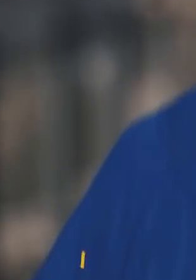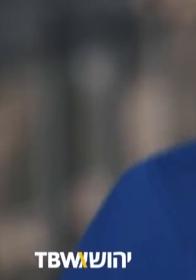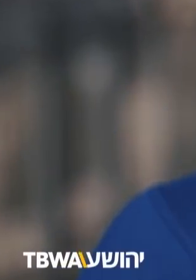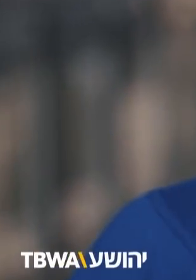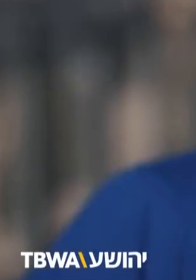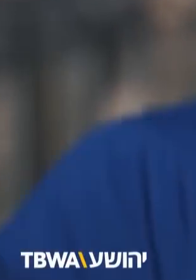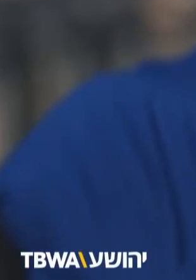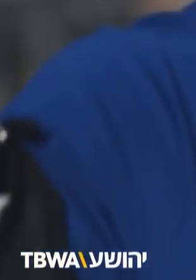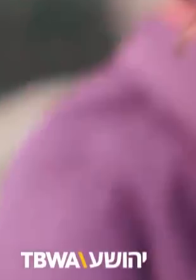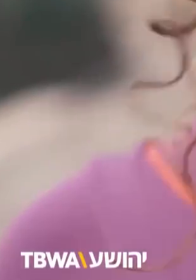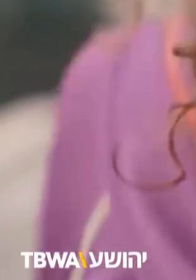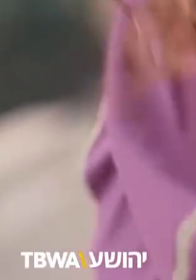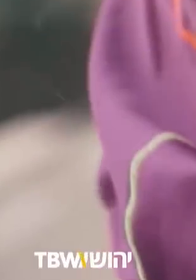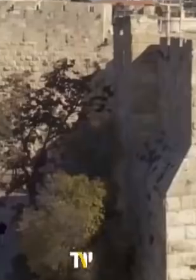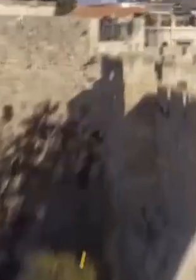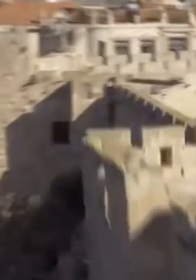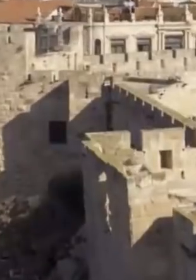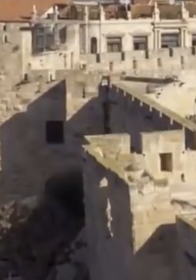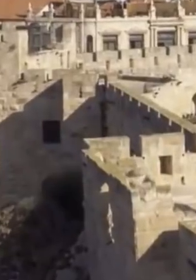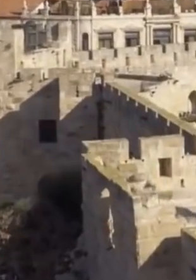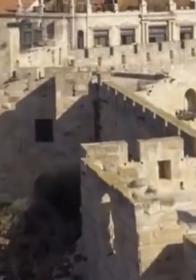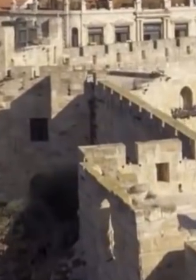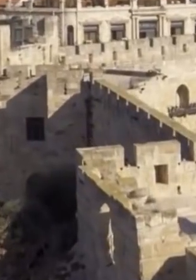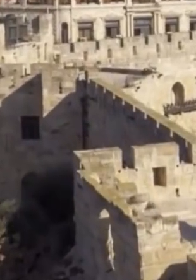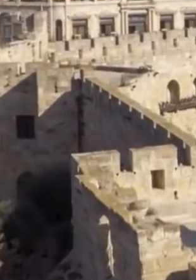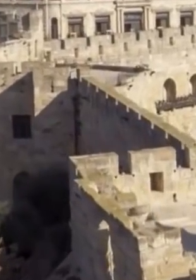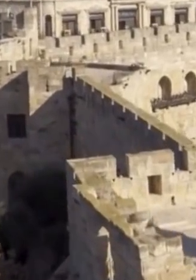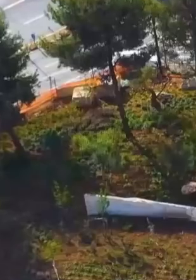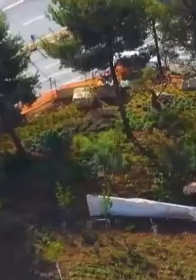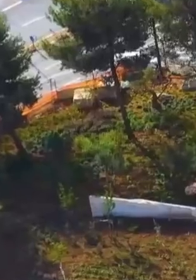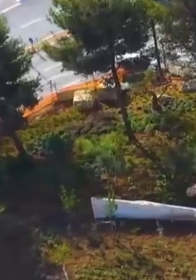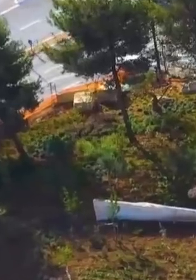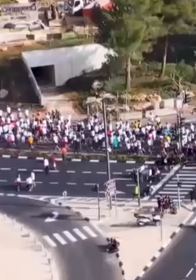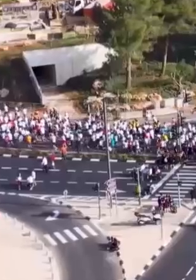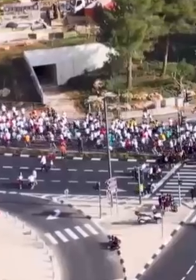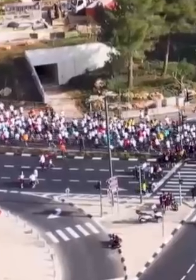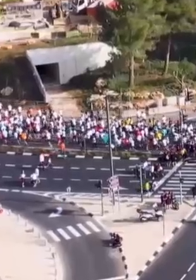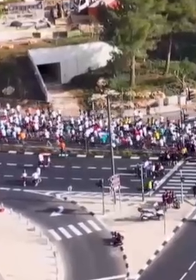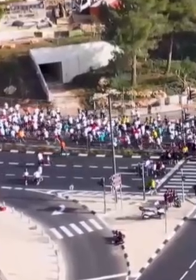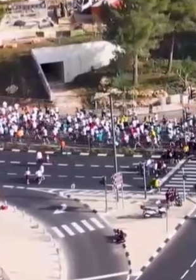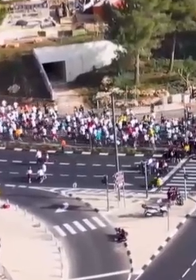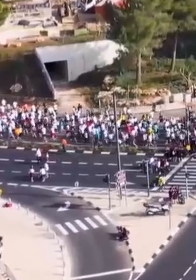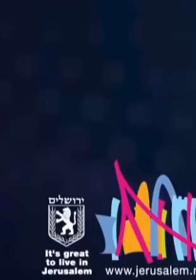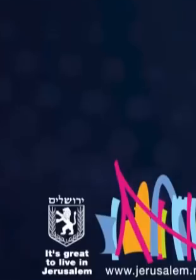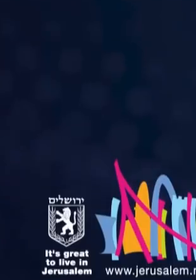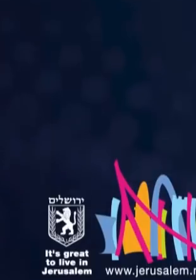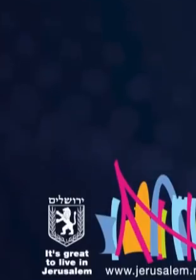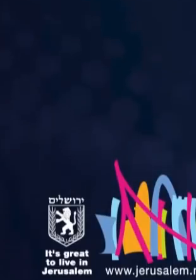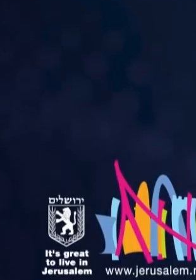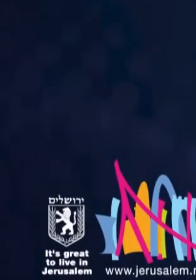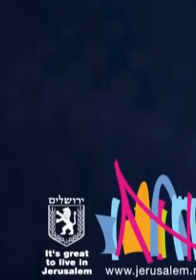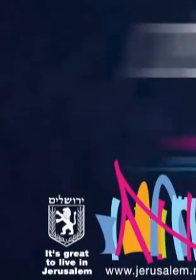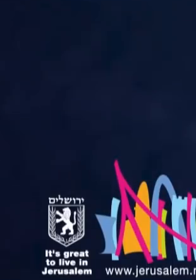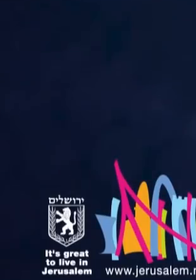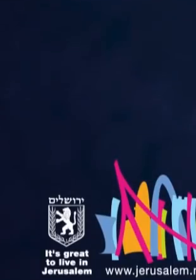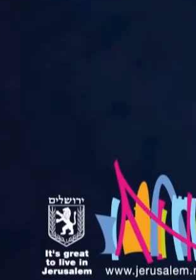אתגר אמיתי לא קורה ברשת ב-25 במערס כולם עולים לירושלים לאתגר האמיתי של ישראל מראטון